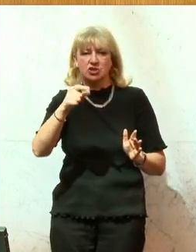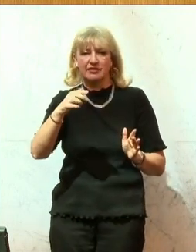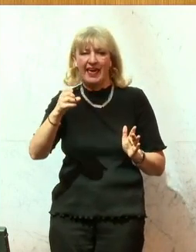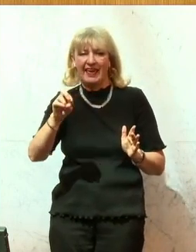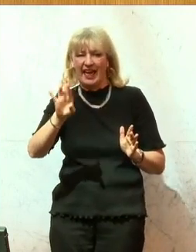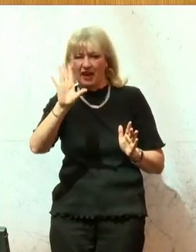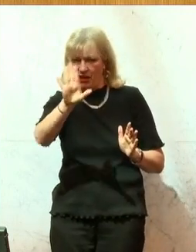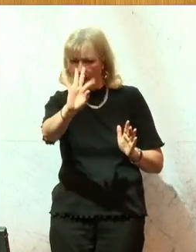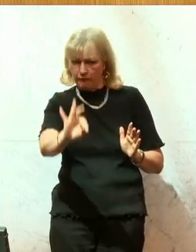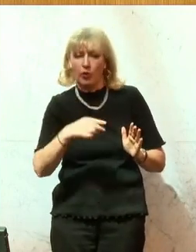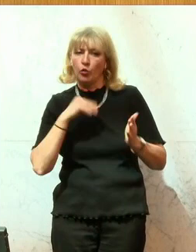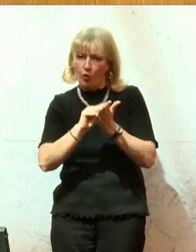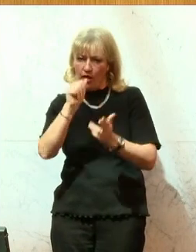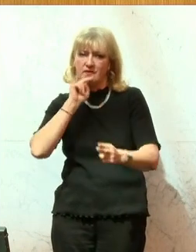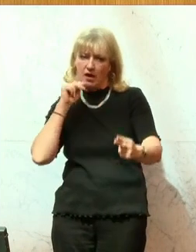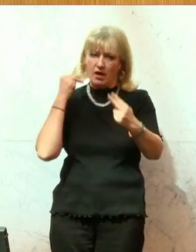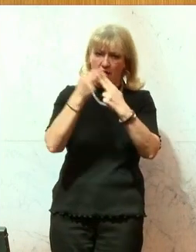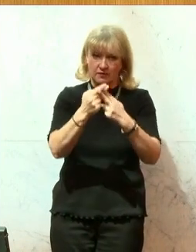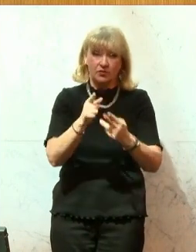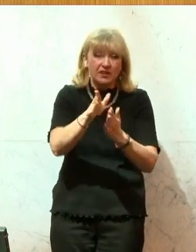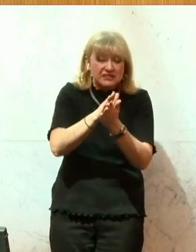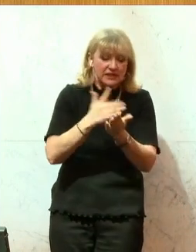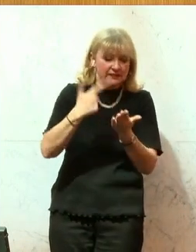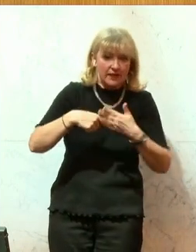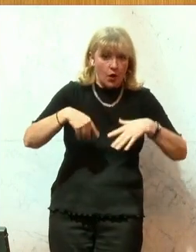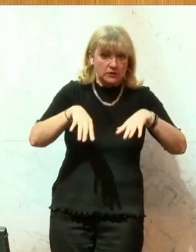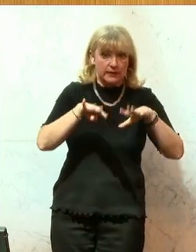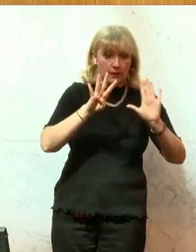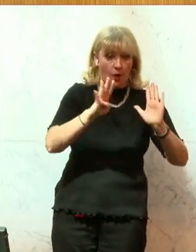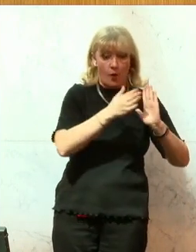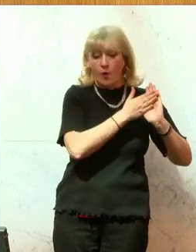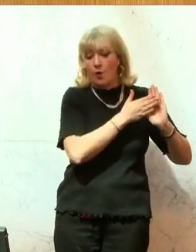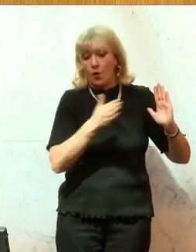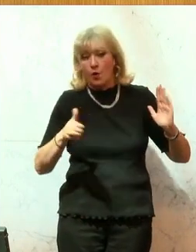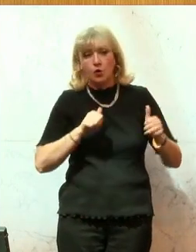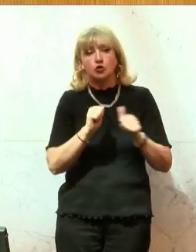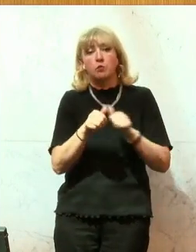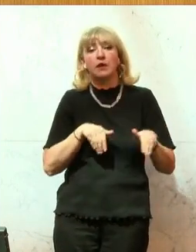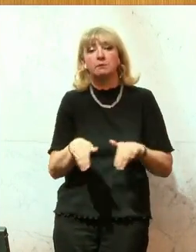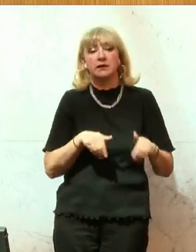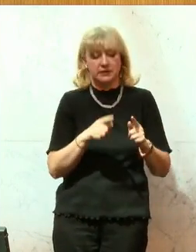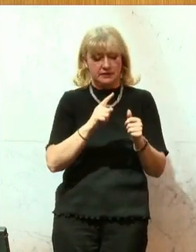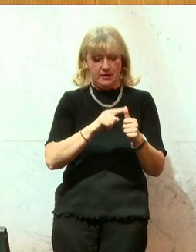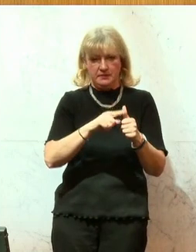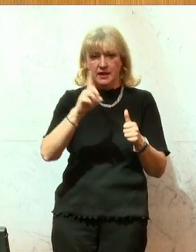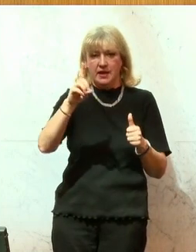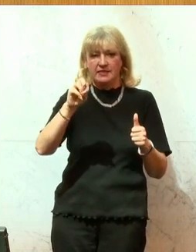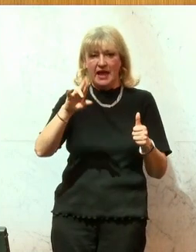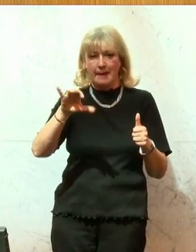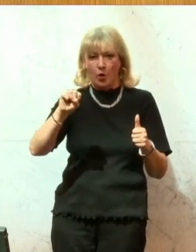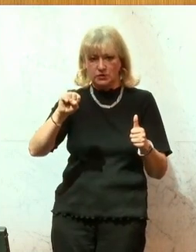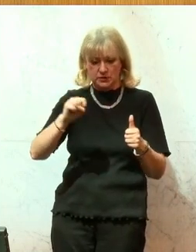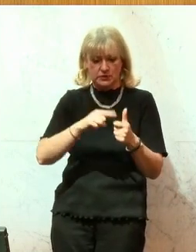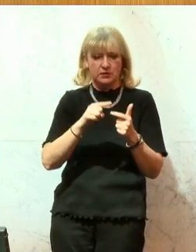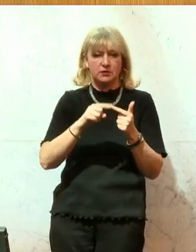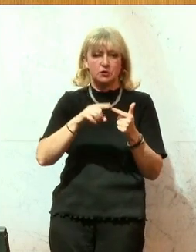noch eine Antwort geben. Seit 2009, die Sportminister Tarabosch, Klug,